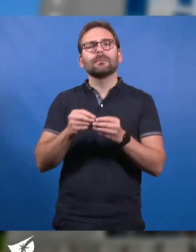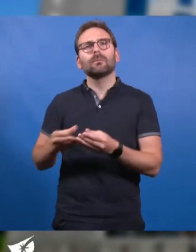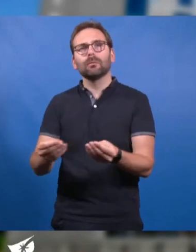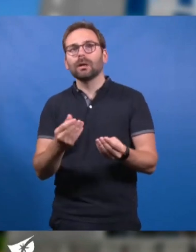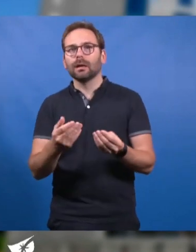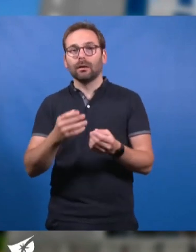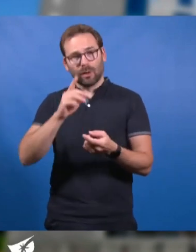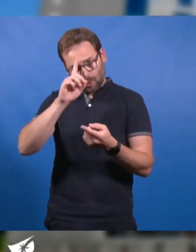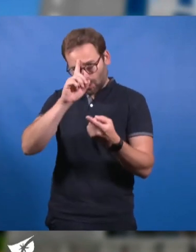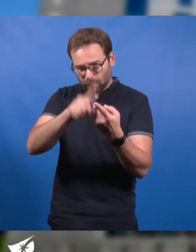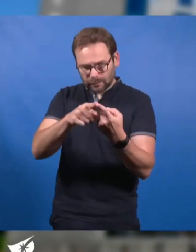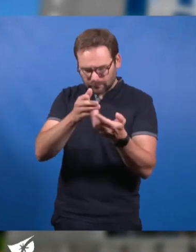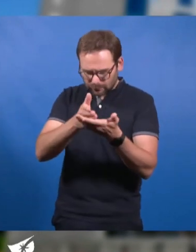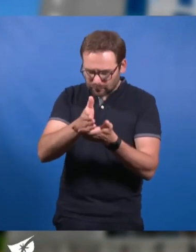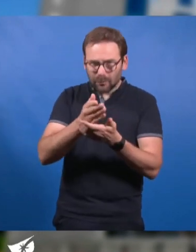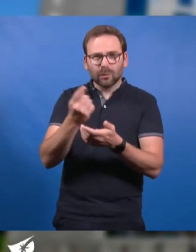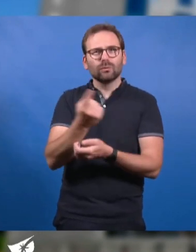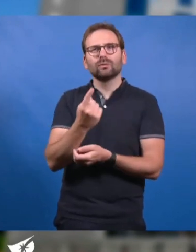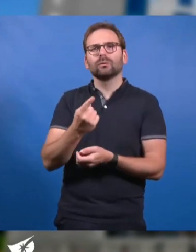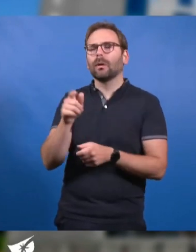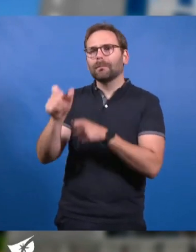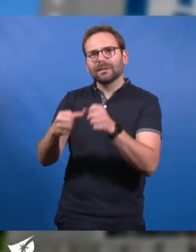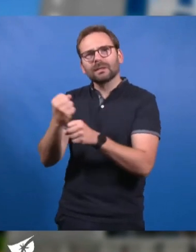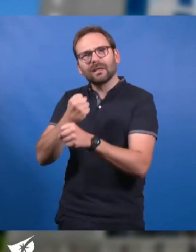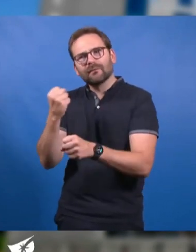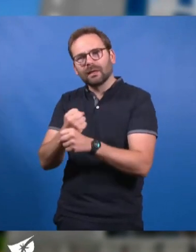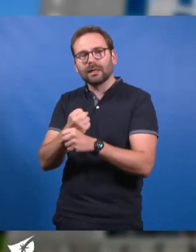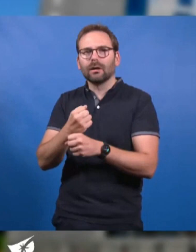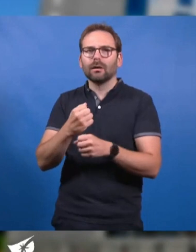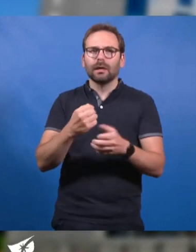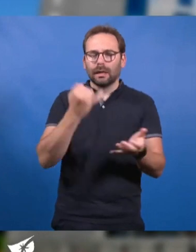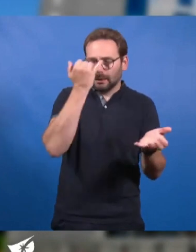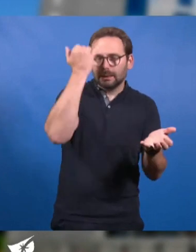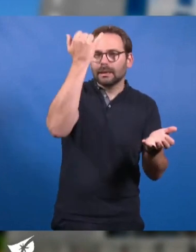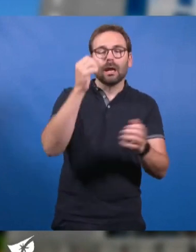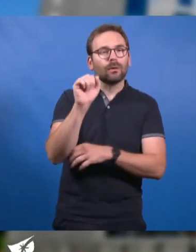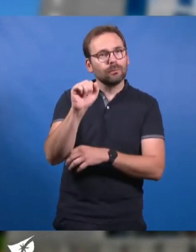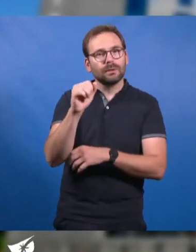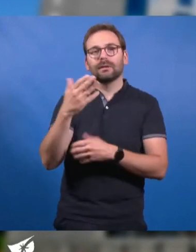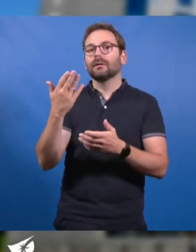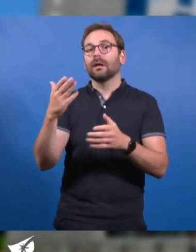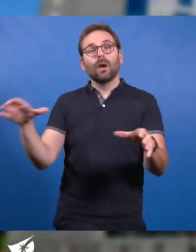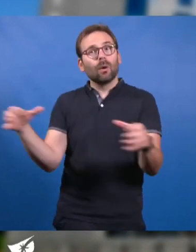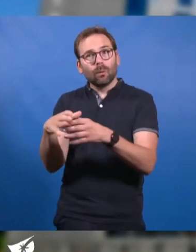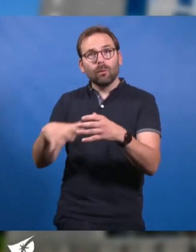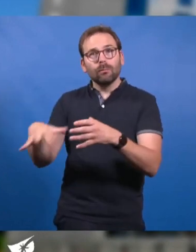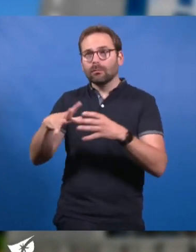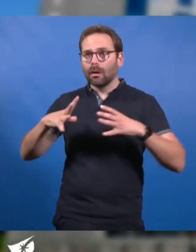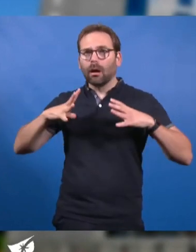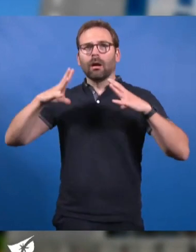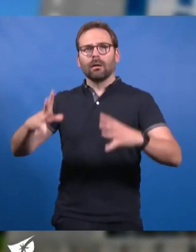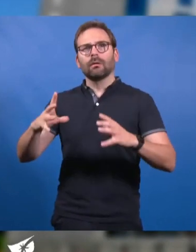à la défense acharnée des intérêts des travailleurs, à l'idéal communiste, à son parti pour lequel elle a tant donné.